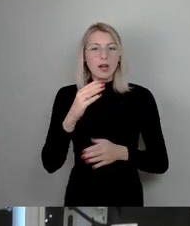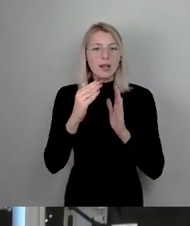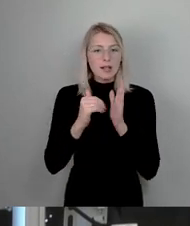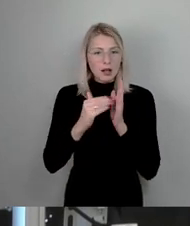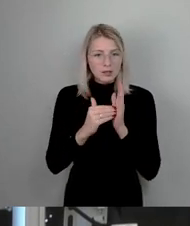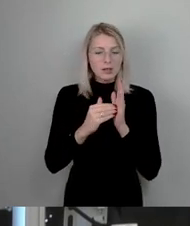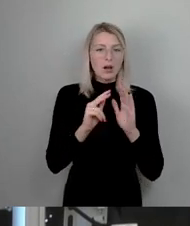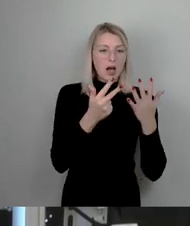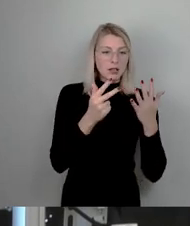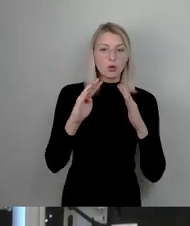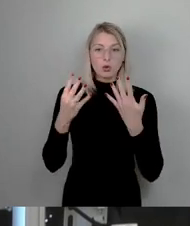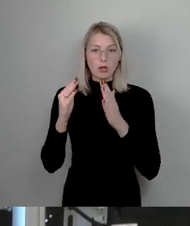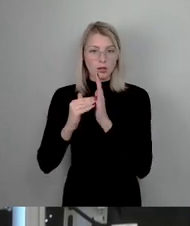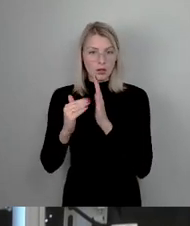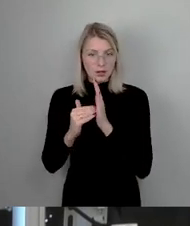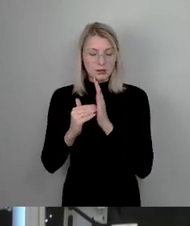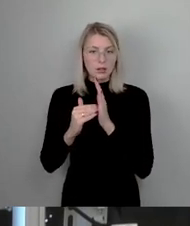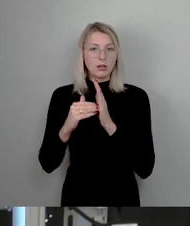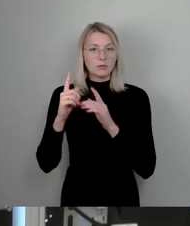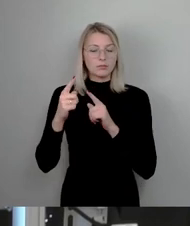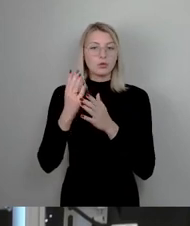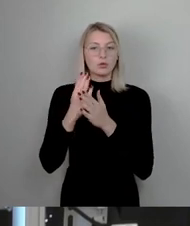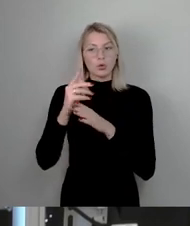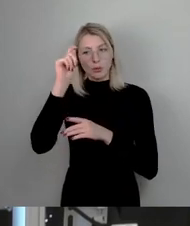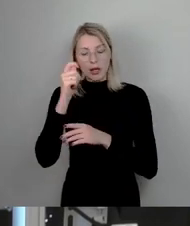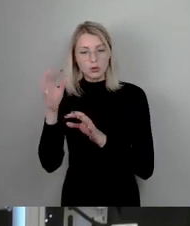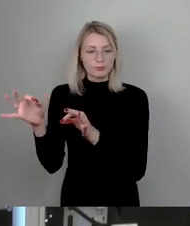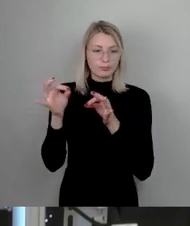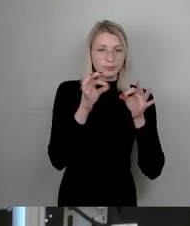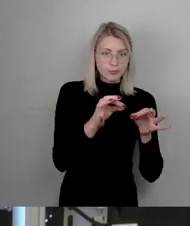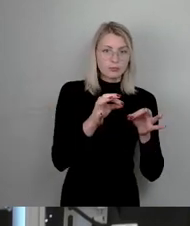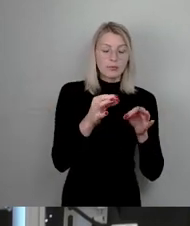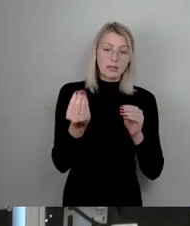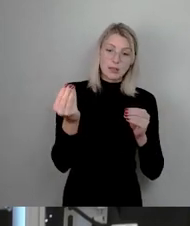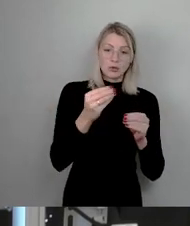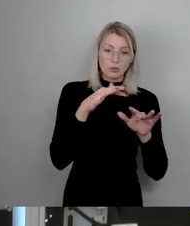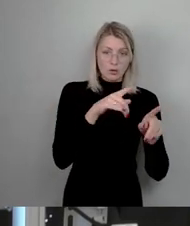neunte Klasse von Rückläufern aus dem Gymnasium zusätzlich eröffnet.